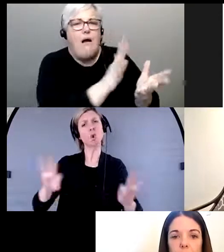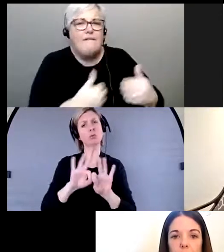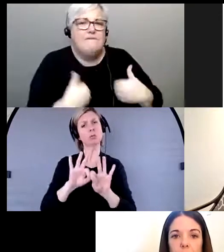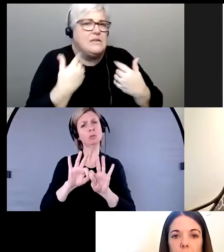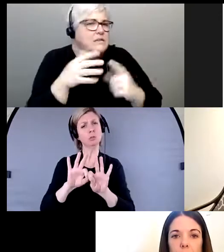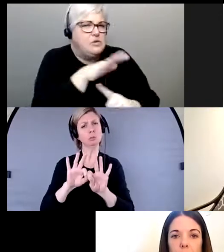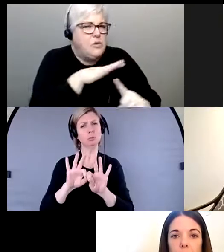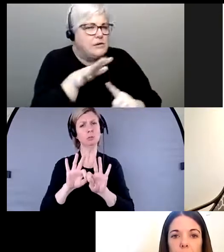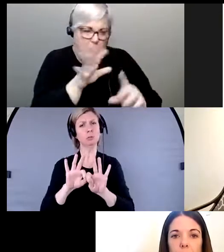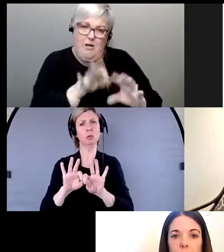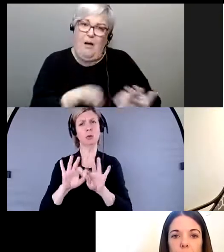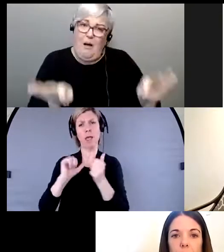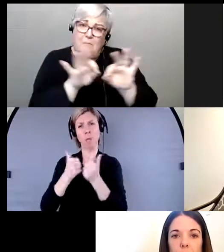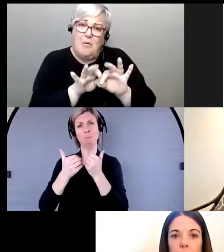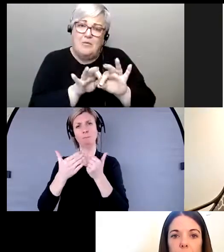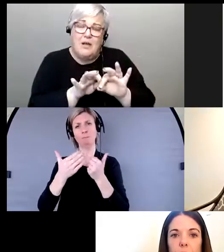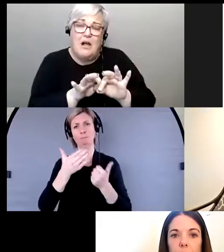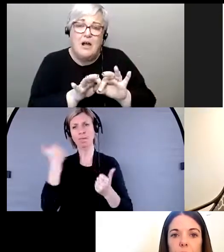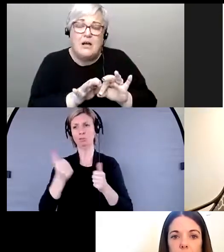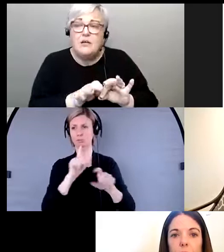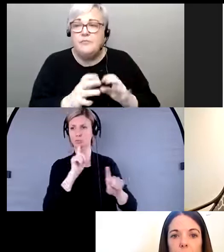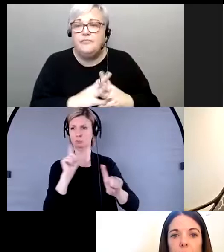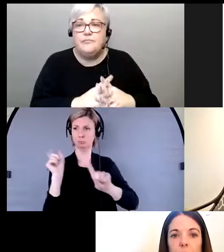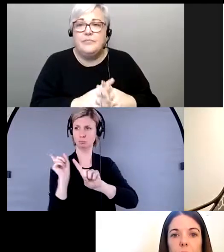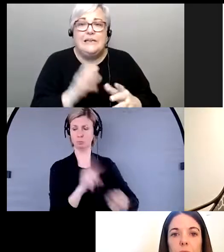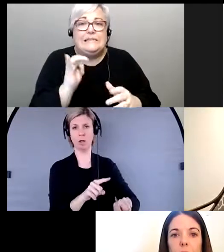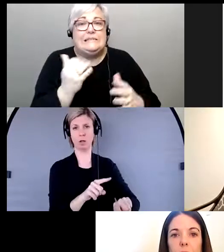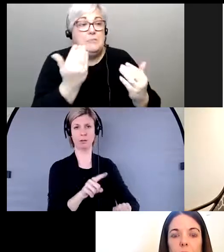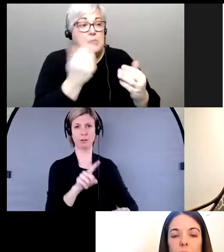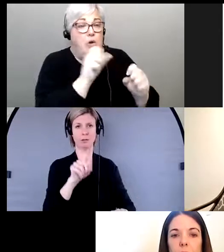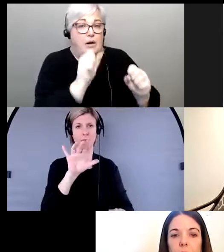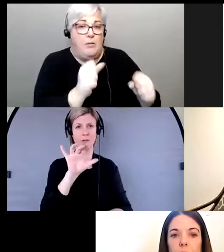lorsqu'on essaie de vraiment répondre à leurs besoins.